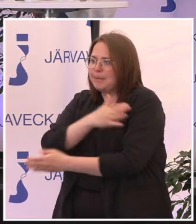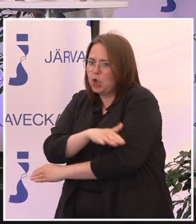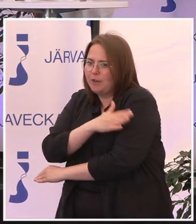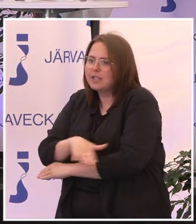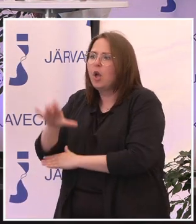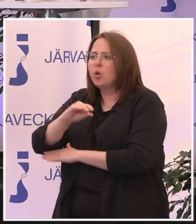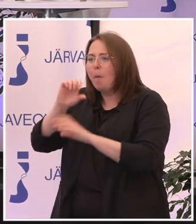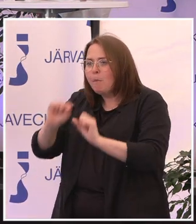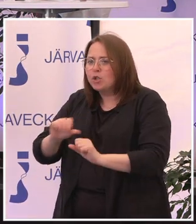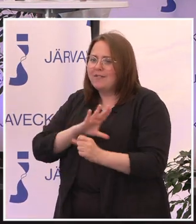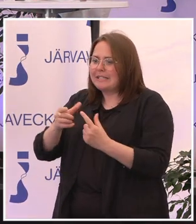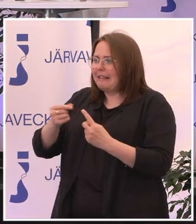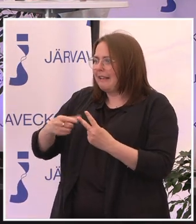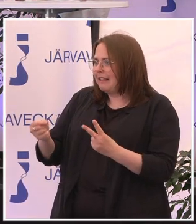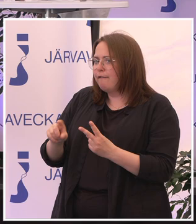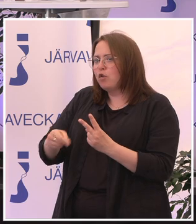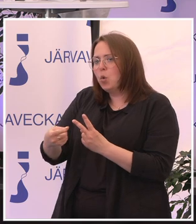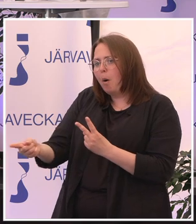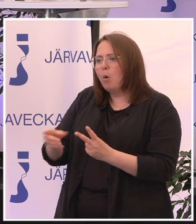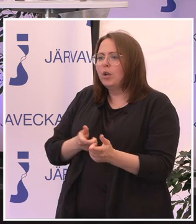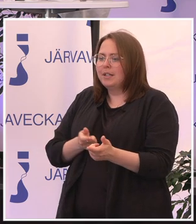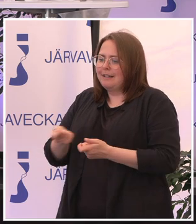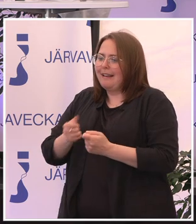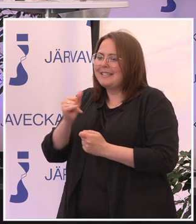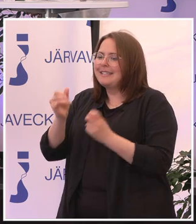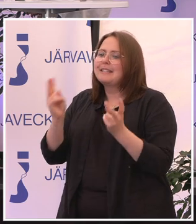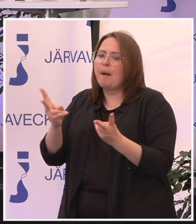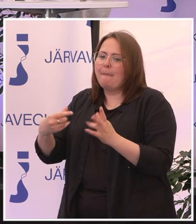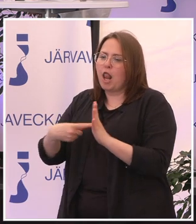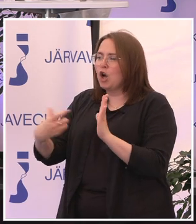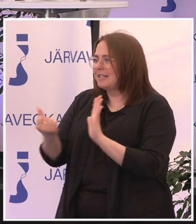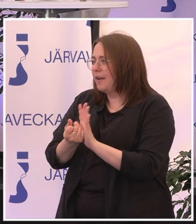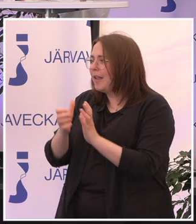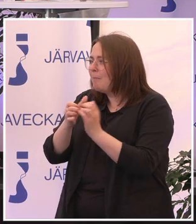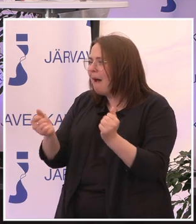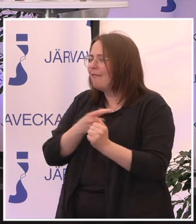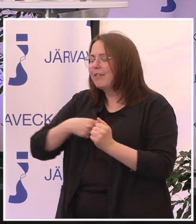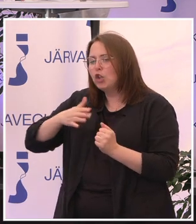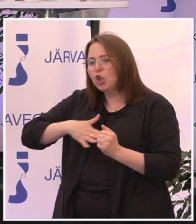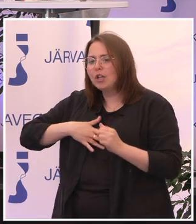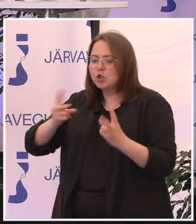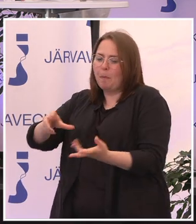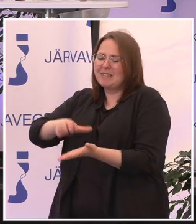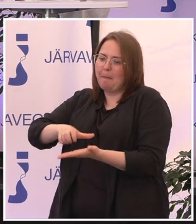det alltid finnas alternativ och det regleras också i samma lagstiftning. Men där tycker vi att som